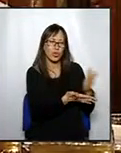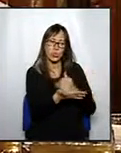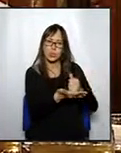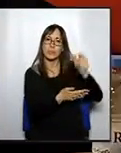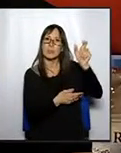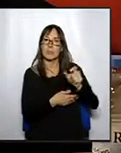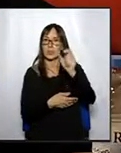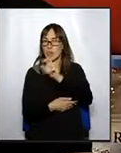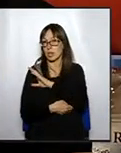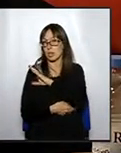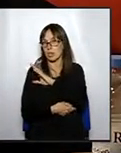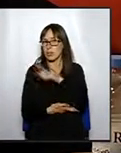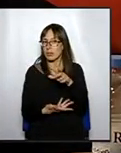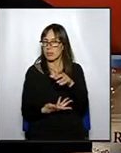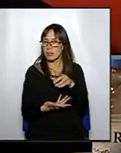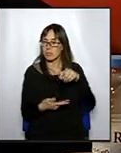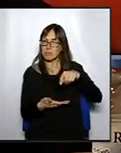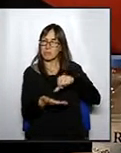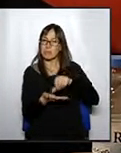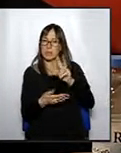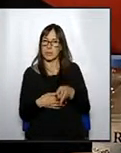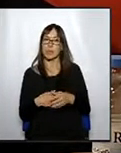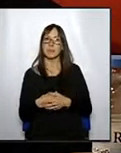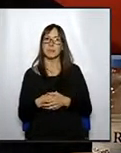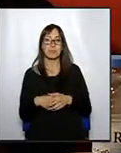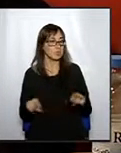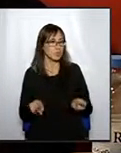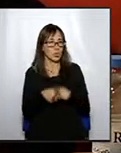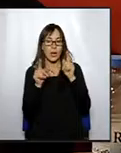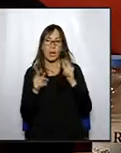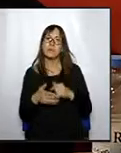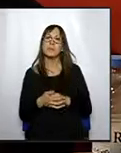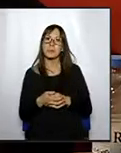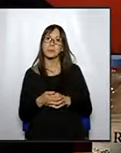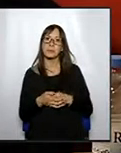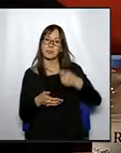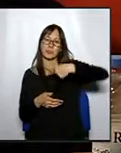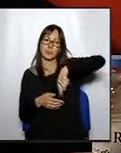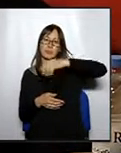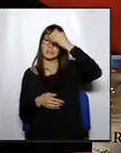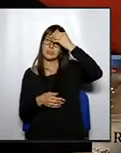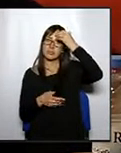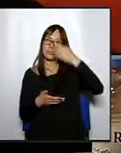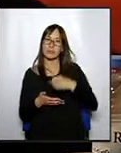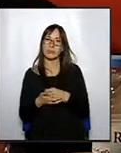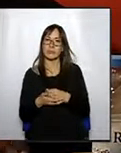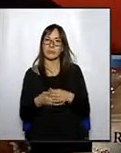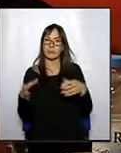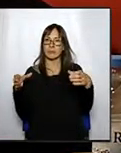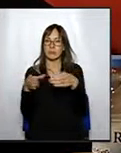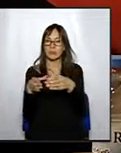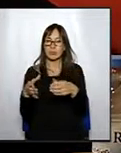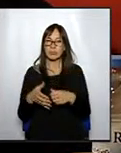vigatans i les vigatanes d'aquesta ciutat. De totes maneres, de totes maneres, jo em penso que l'equip de govern,